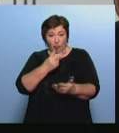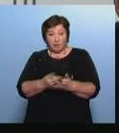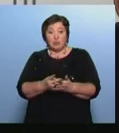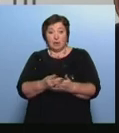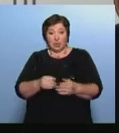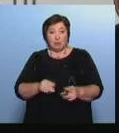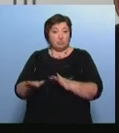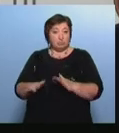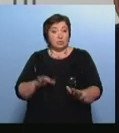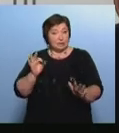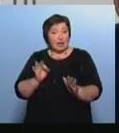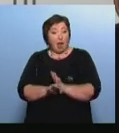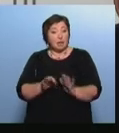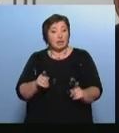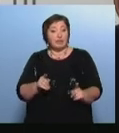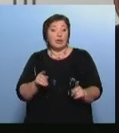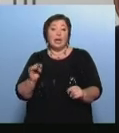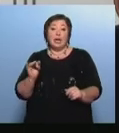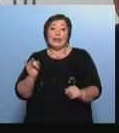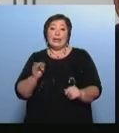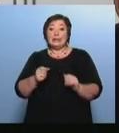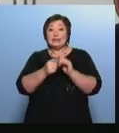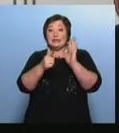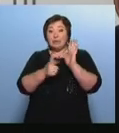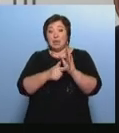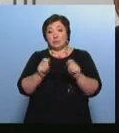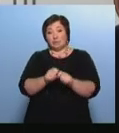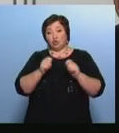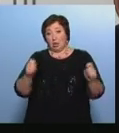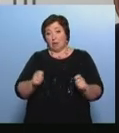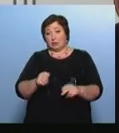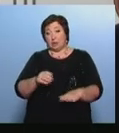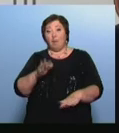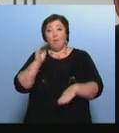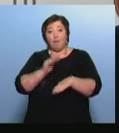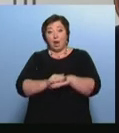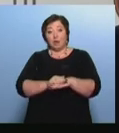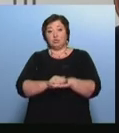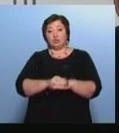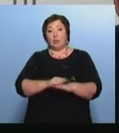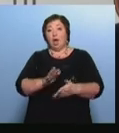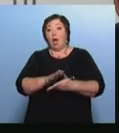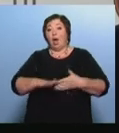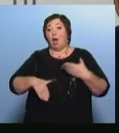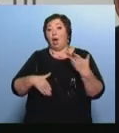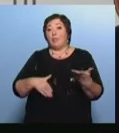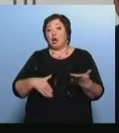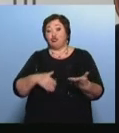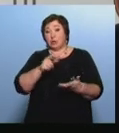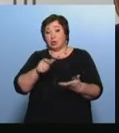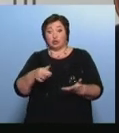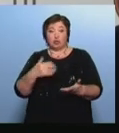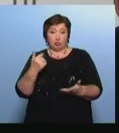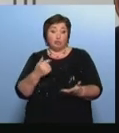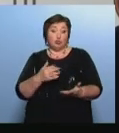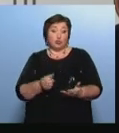на возбуждение уголовного дела, спасли это людей И 17 раскрыто, то что мы по факту уже обращения граждан Можем отследить то или иное лицо, совершившее